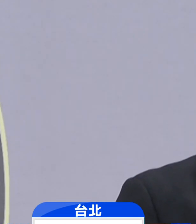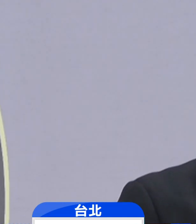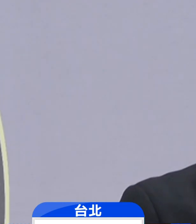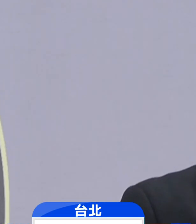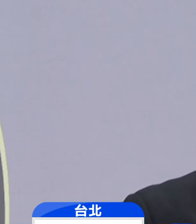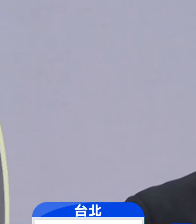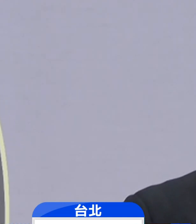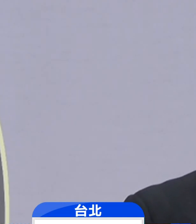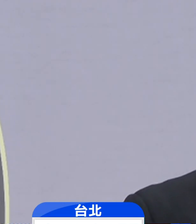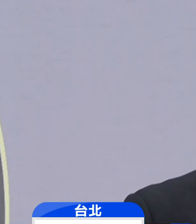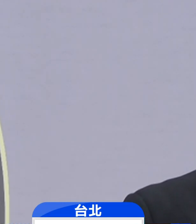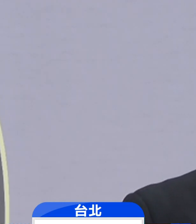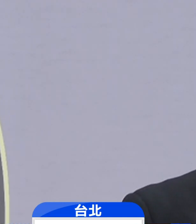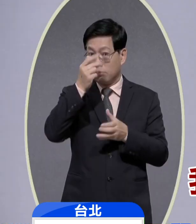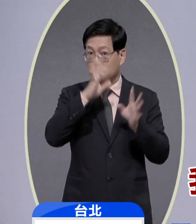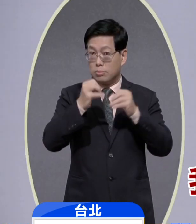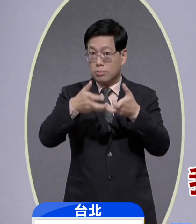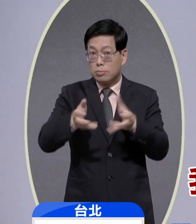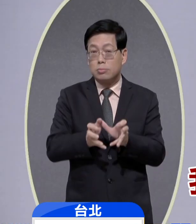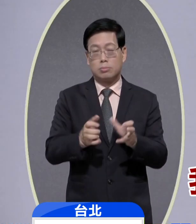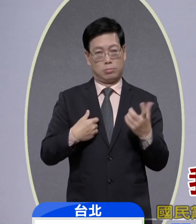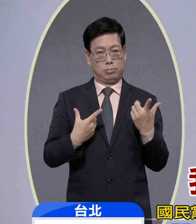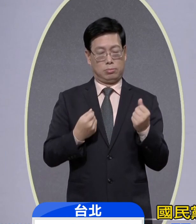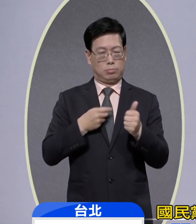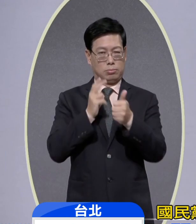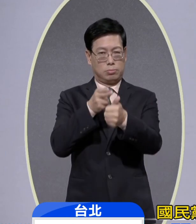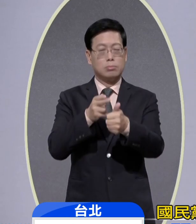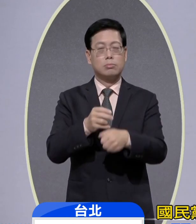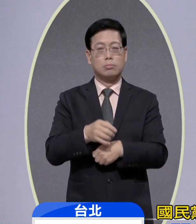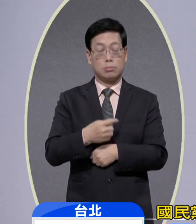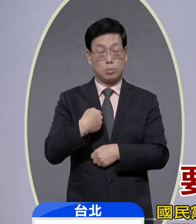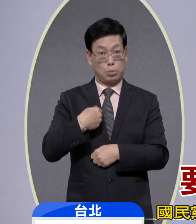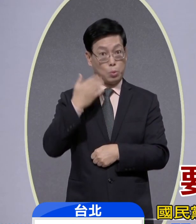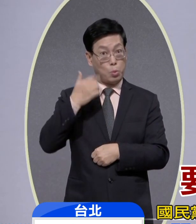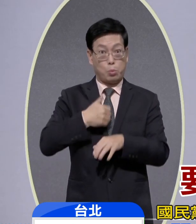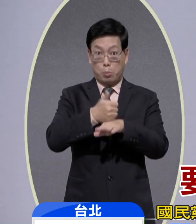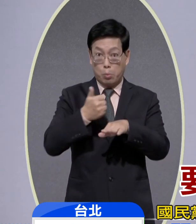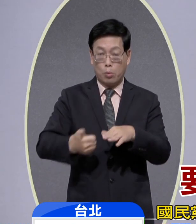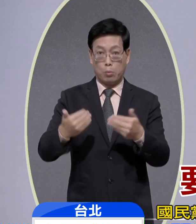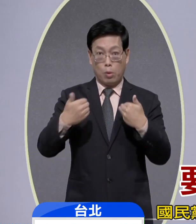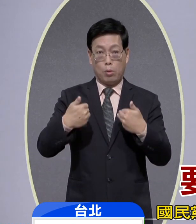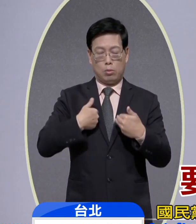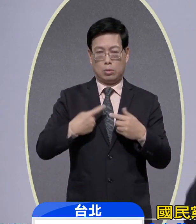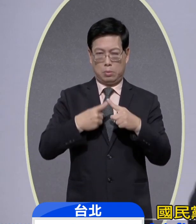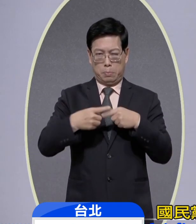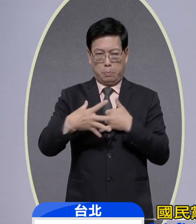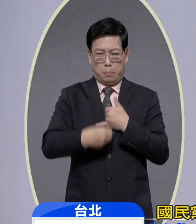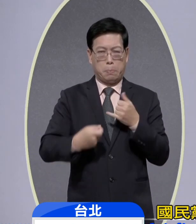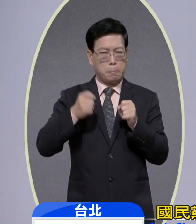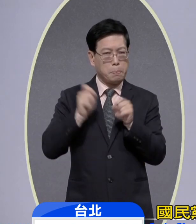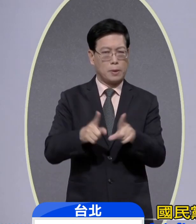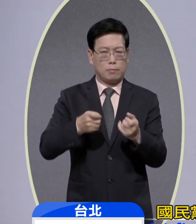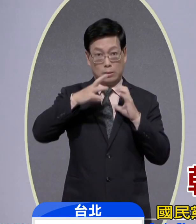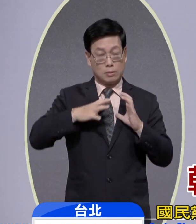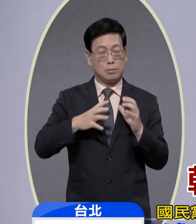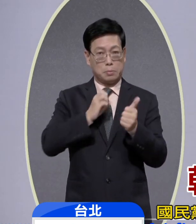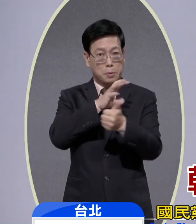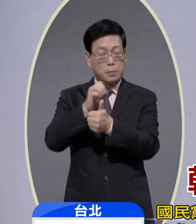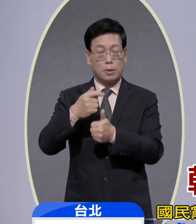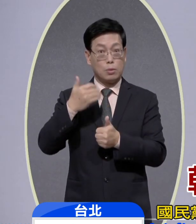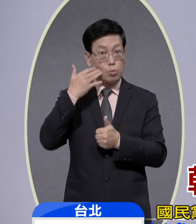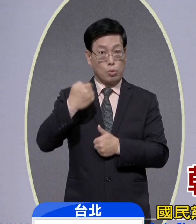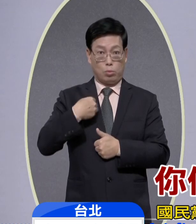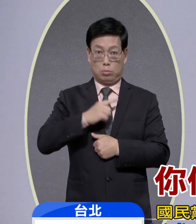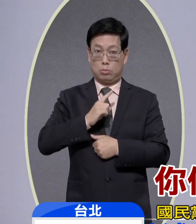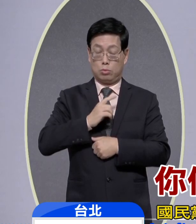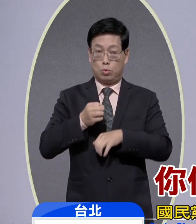国瑜博在用最高标准返求入籍我要拜托特征组我下台之后要对我像X官一样严密地检查韩国